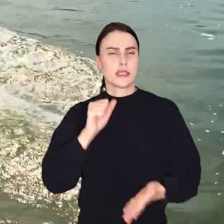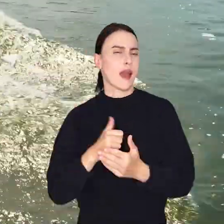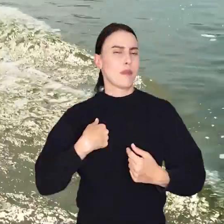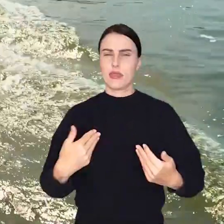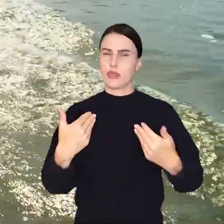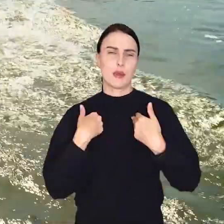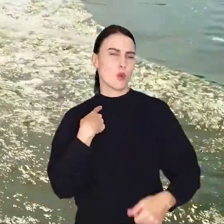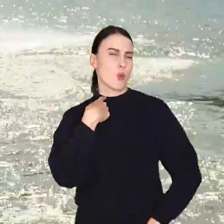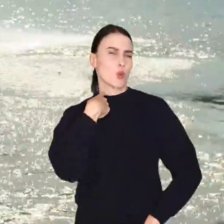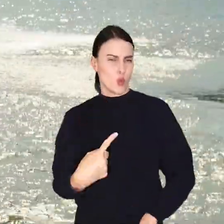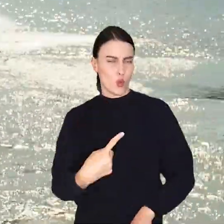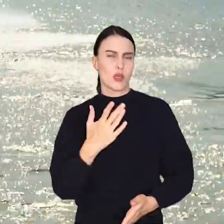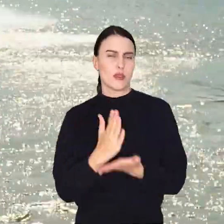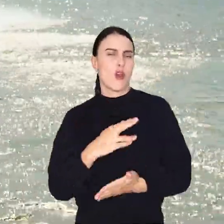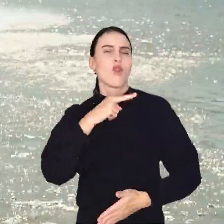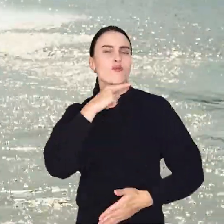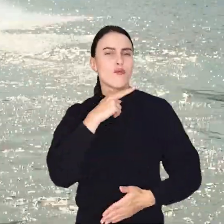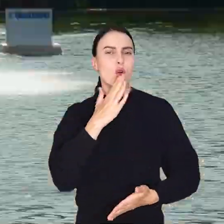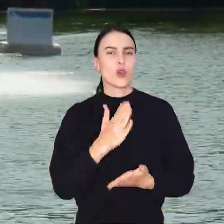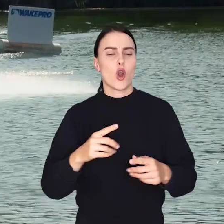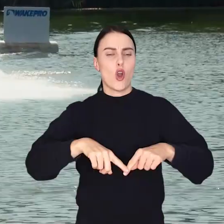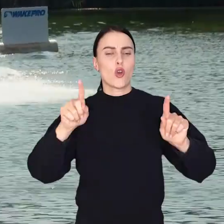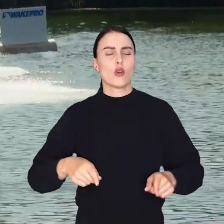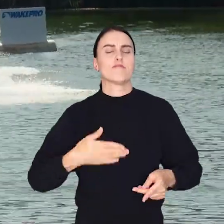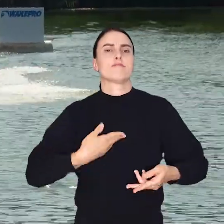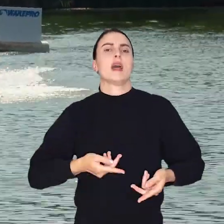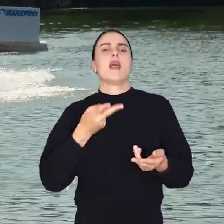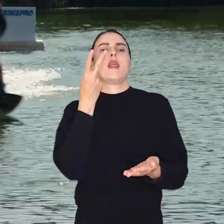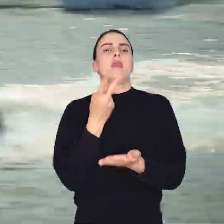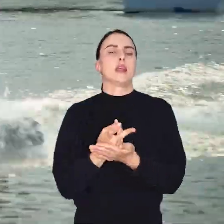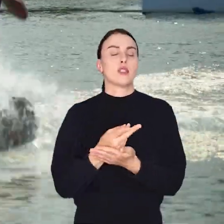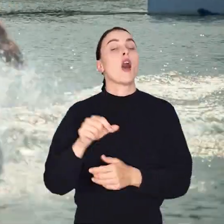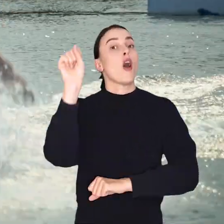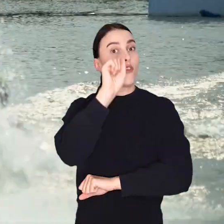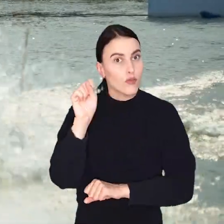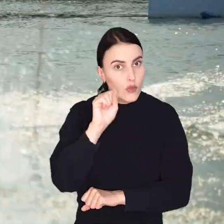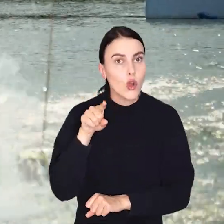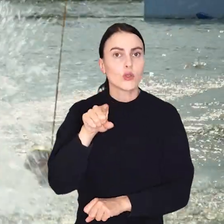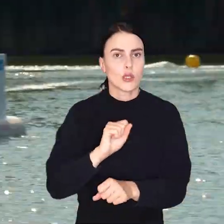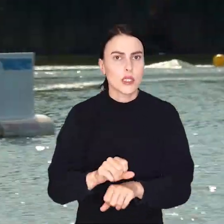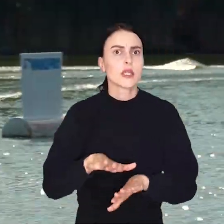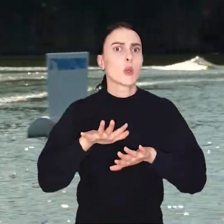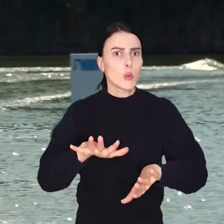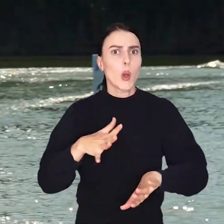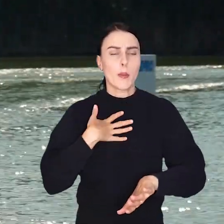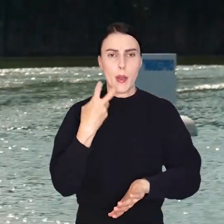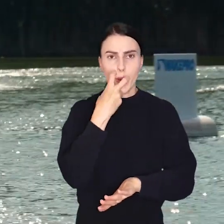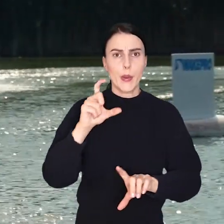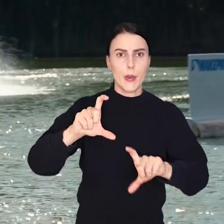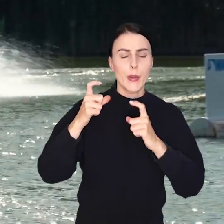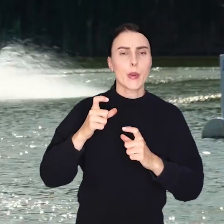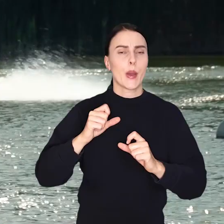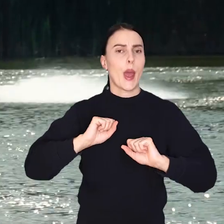by uniknąć całodziennej nudy nad wodą i byczenia się na kocu. Okazuje się, że Wrocław jest pełen wodnych aktywności,